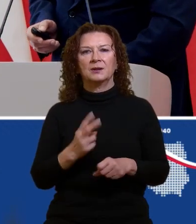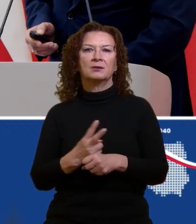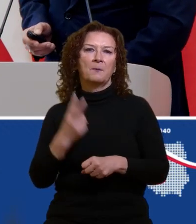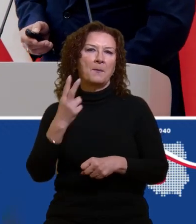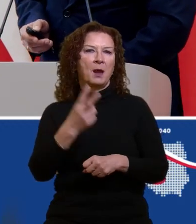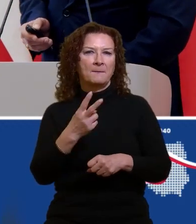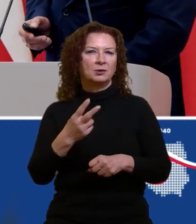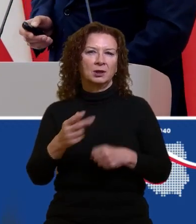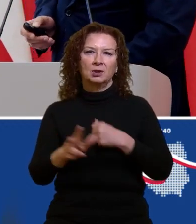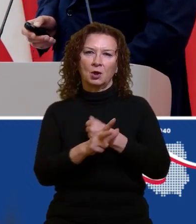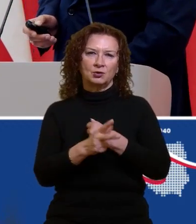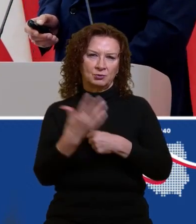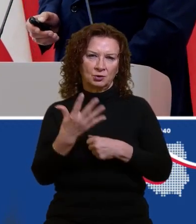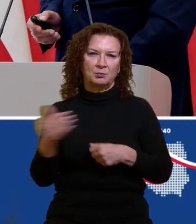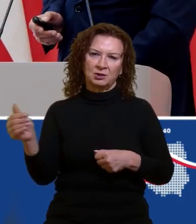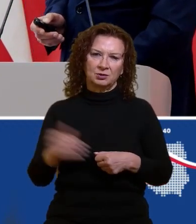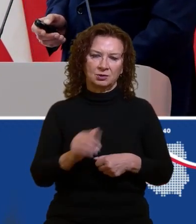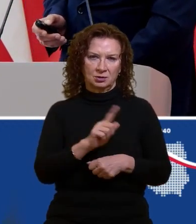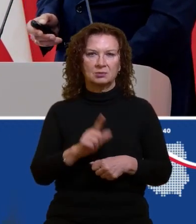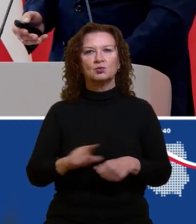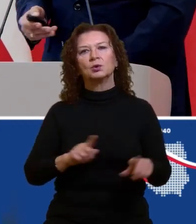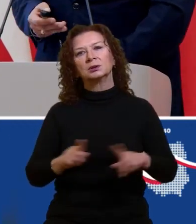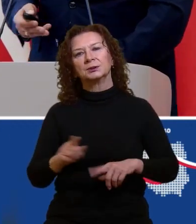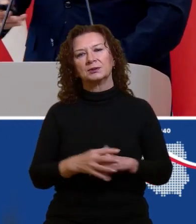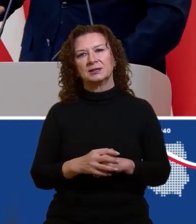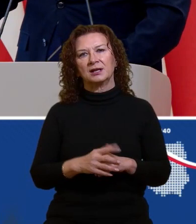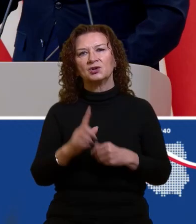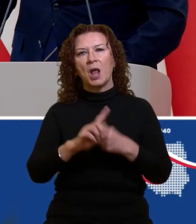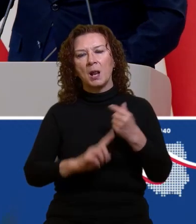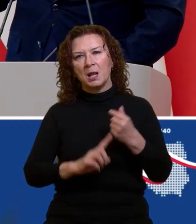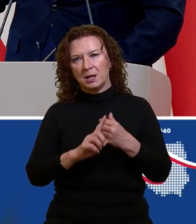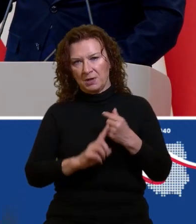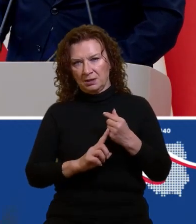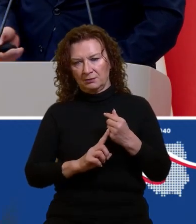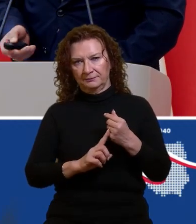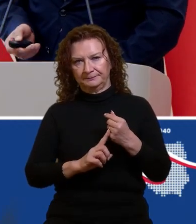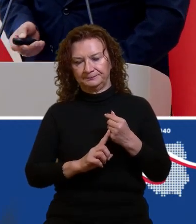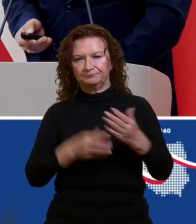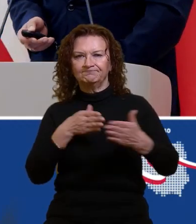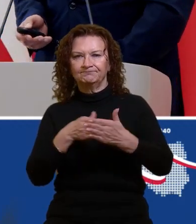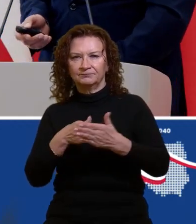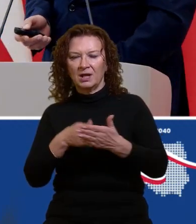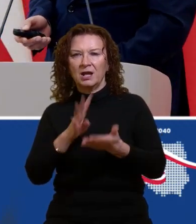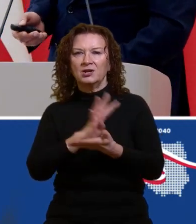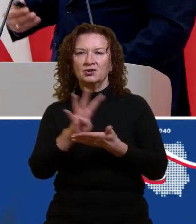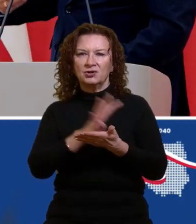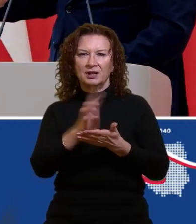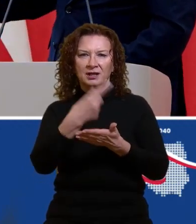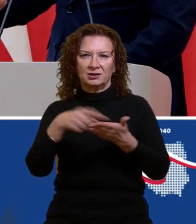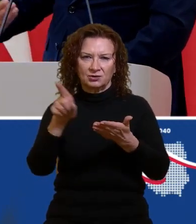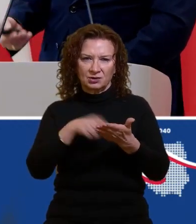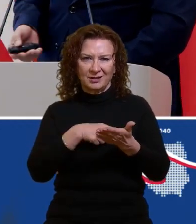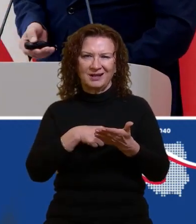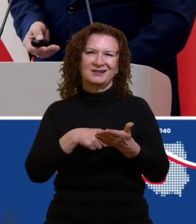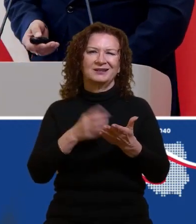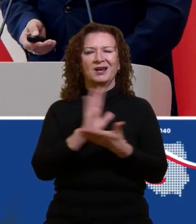85 tysięcy złotych, oznacza limit 14-krotności przeciętnego wynagrodzenia, co